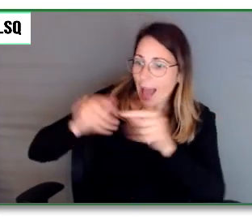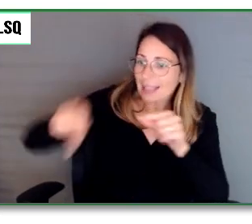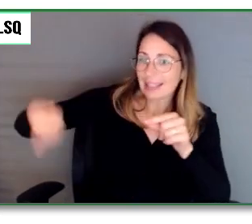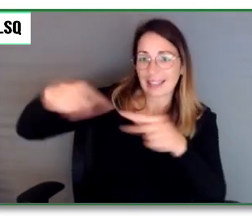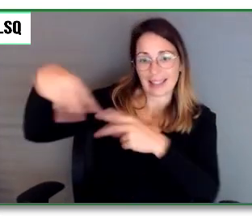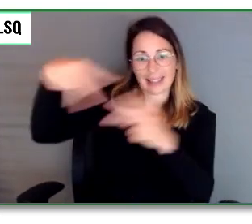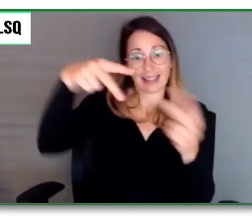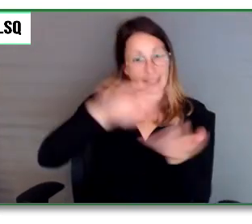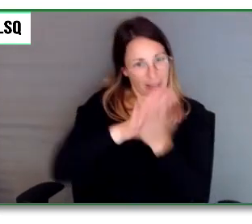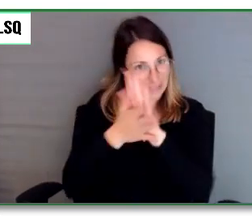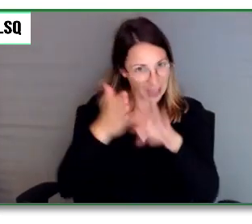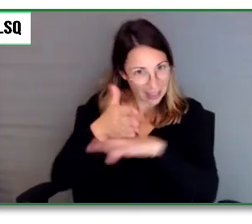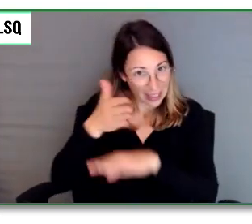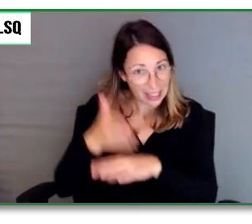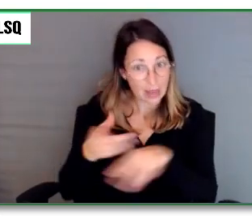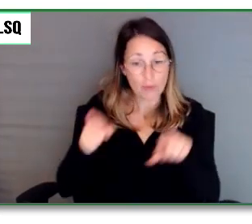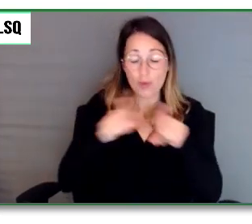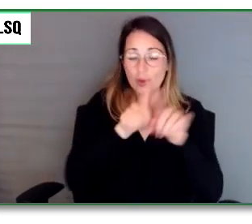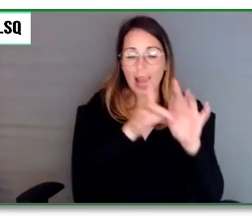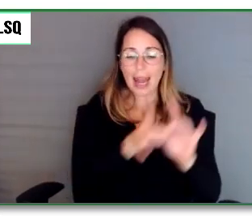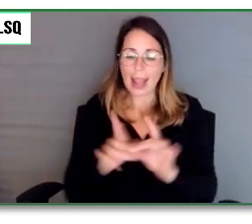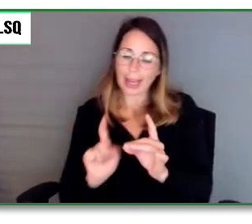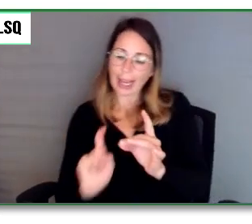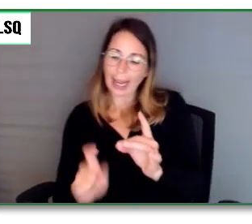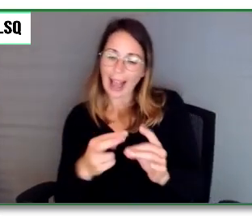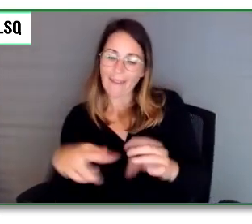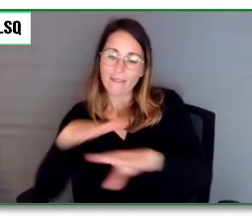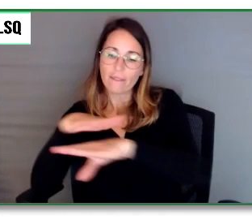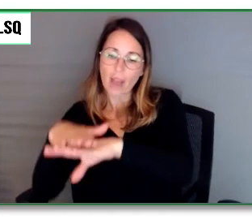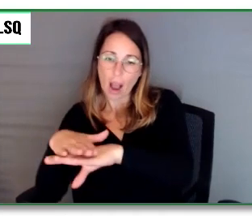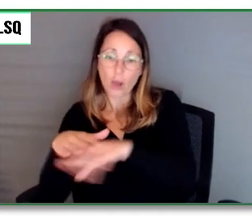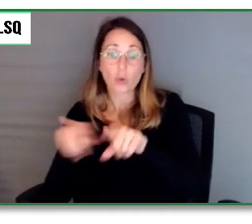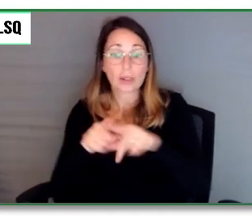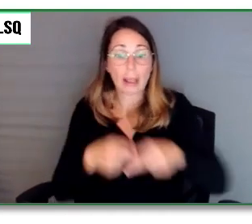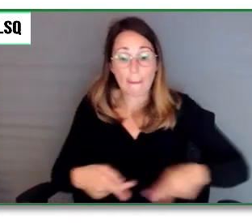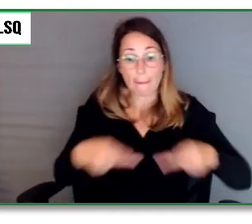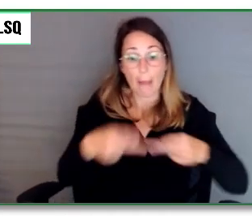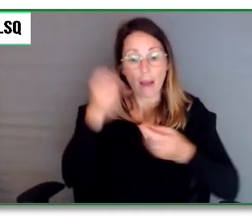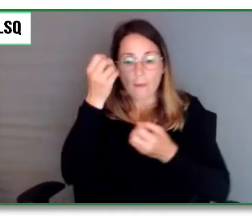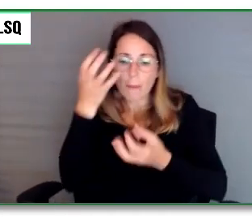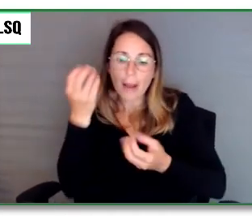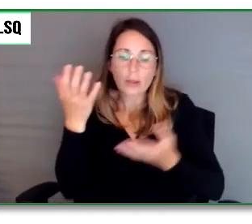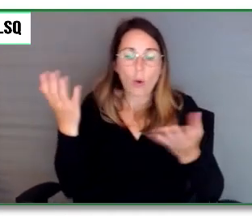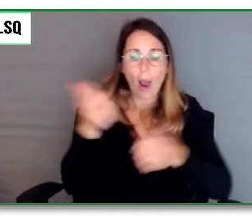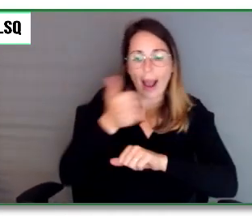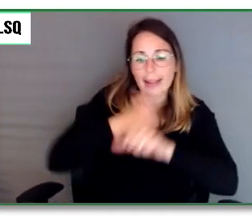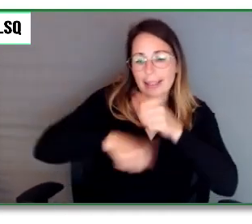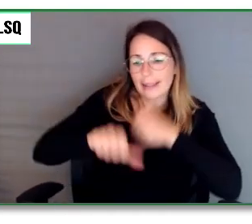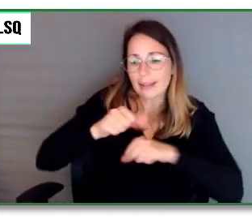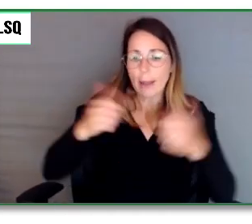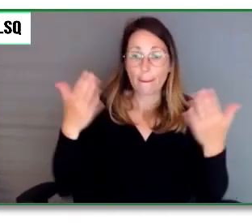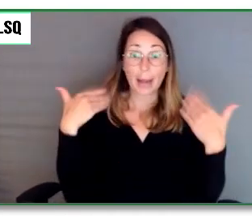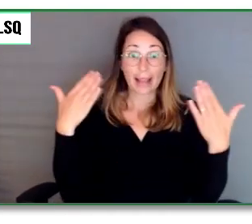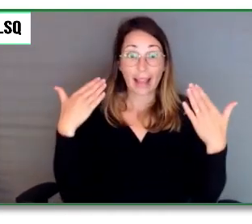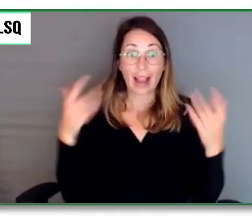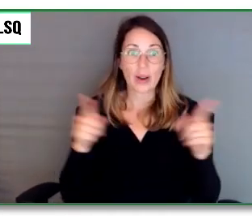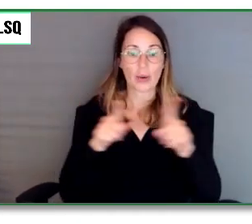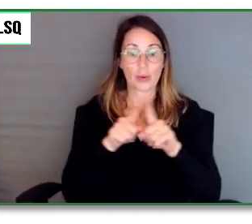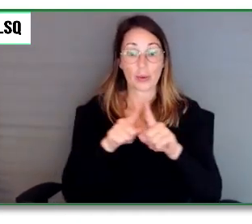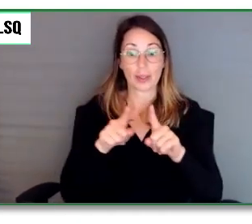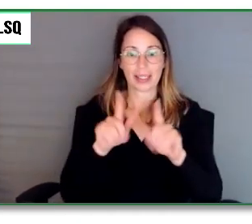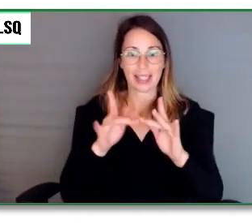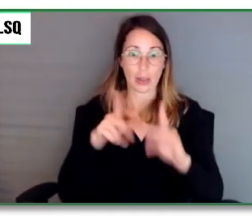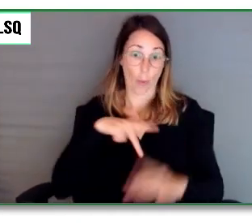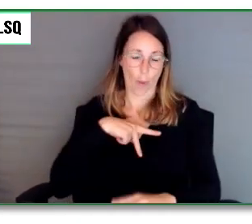et par qui peuvent vous fournir des informations sur des activités de plein air. Il y a également notre site web qui contient beaucoup d'informations dans la